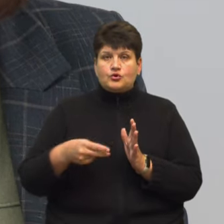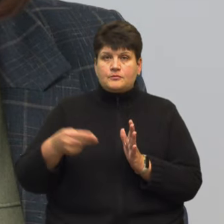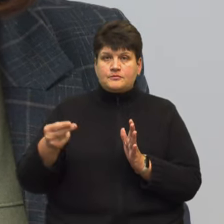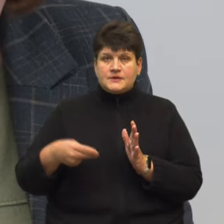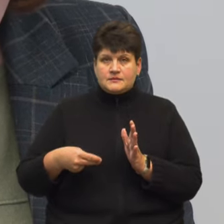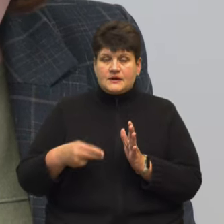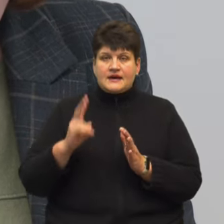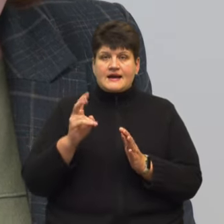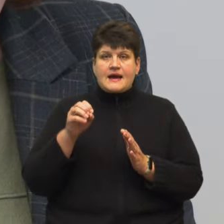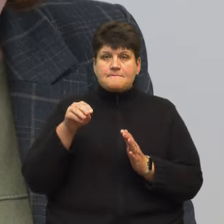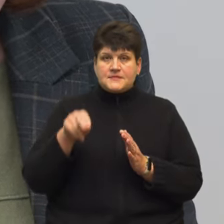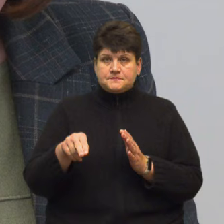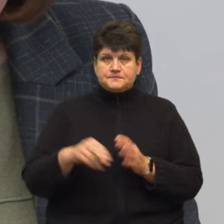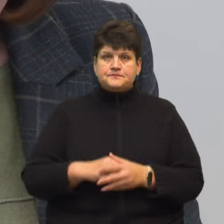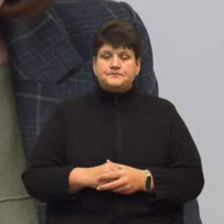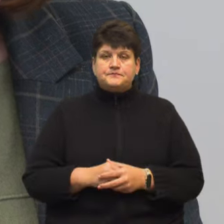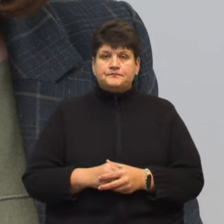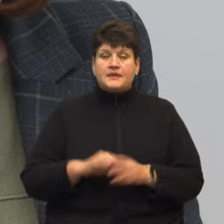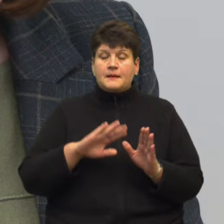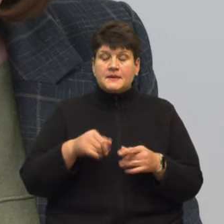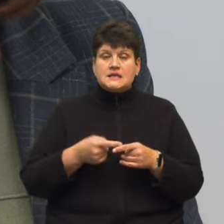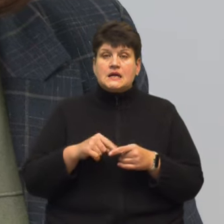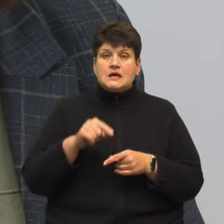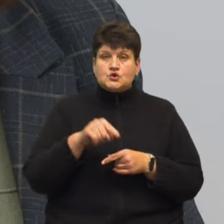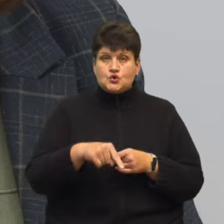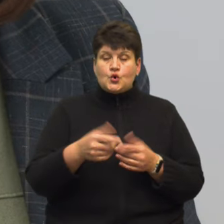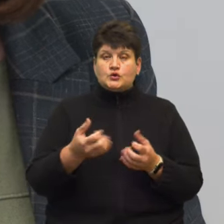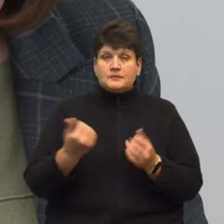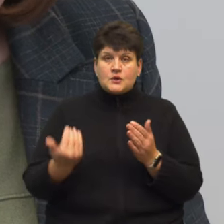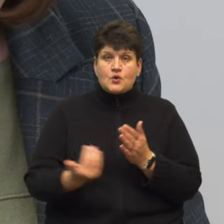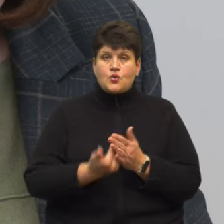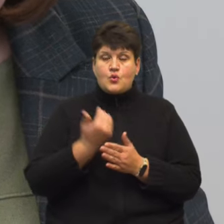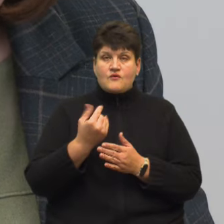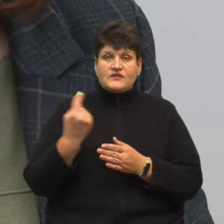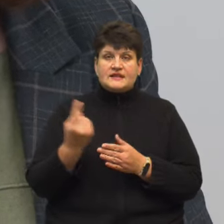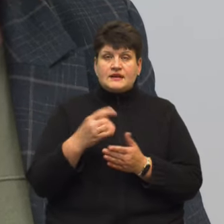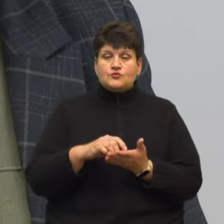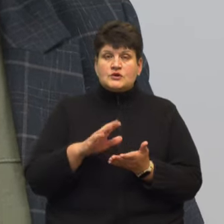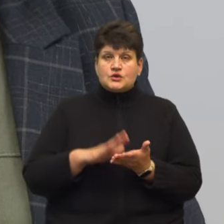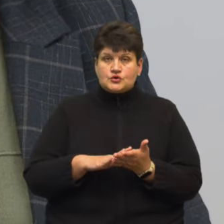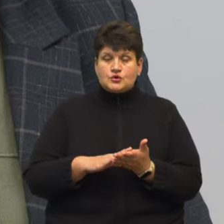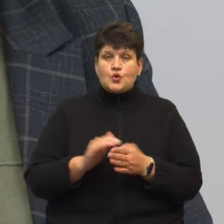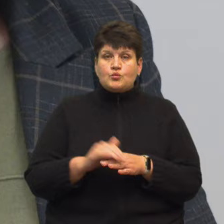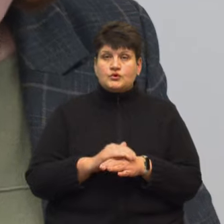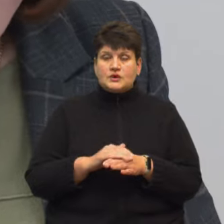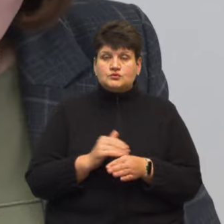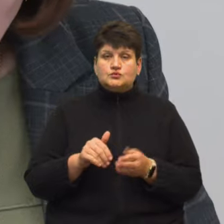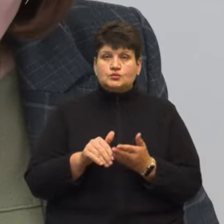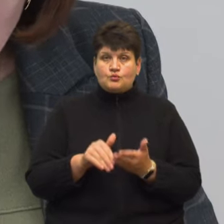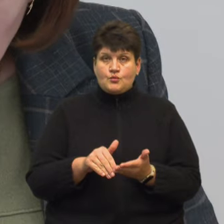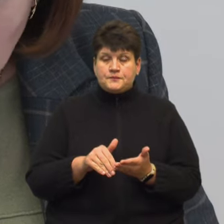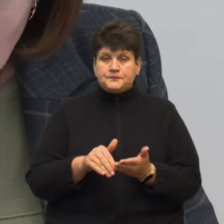званого КЕПу. Після цього отримати номер в єдиному реєстрі утримувачів гуманітарної допомоги,